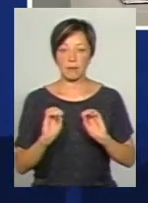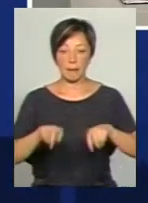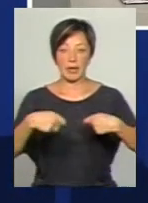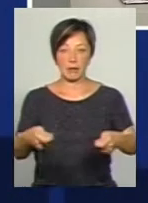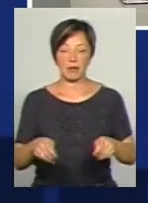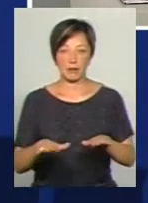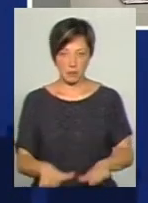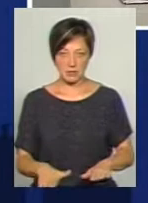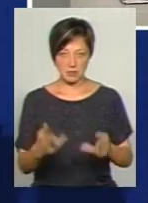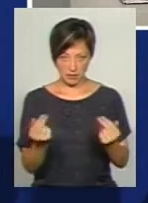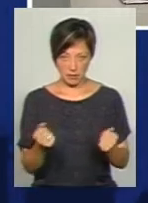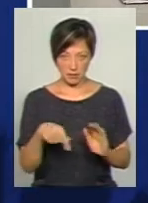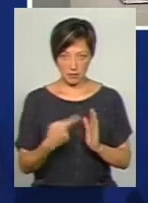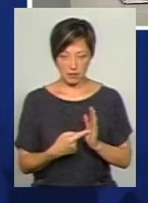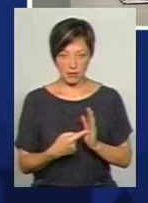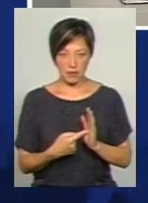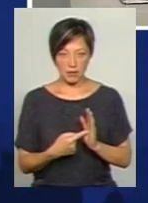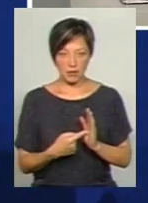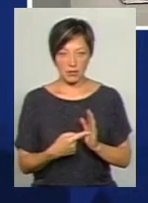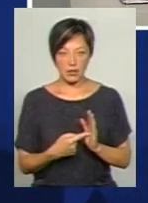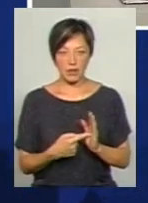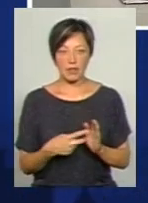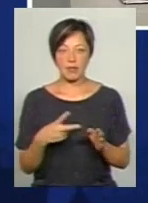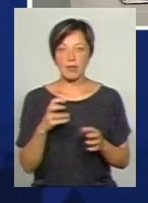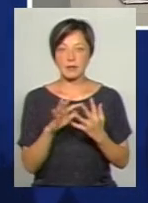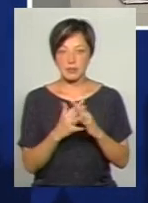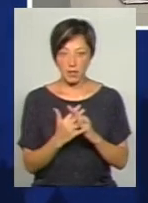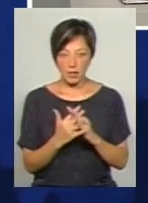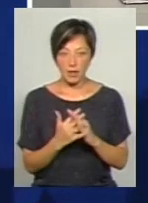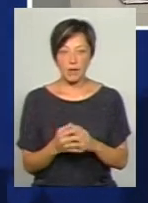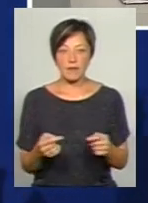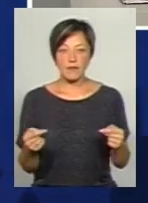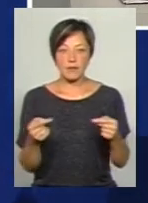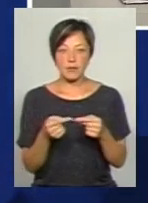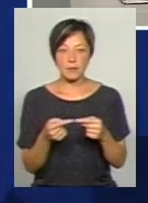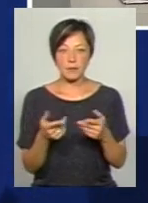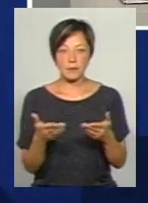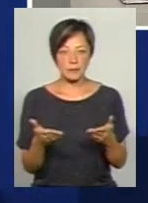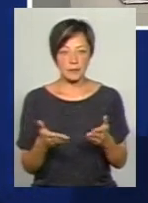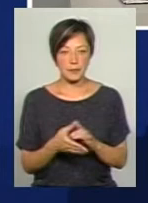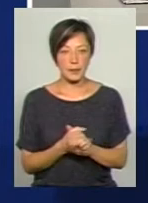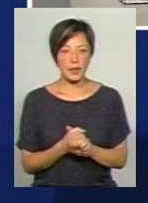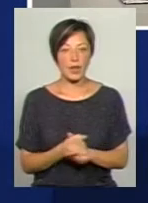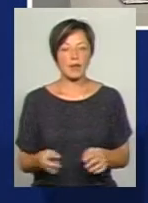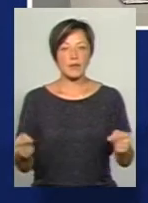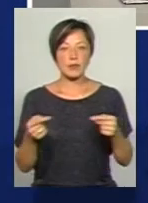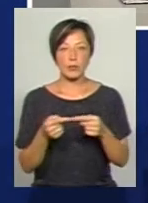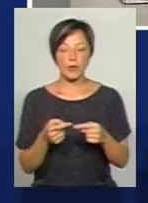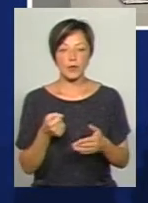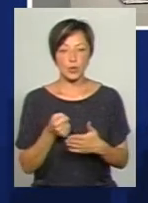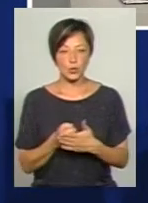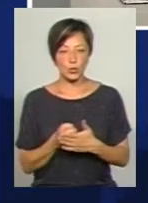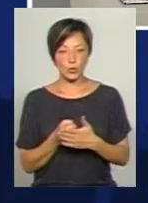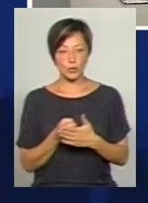Ви маєте на місця, це що? На села? На місця, я місця Хмельницький. Відповідно до